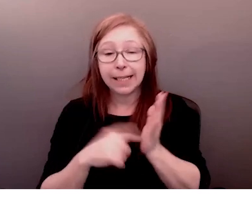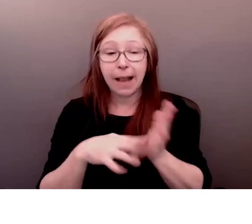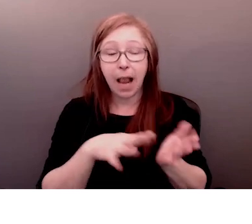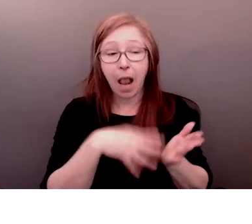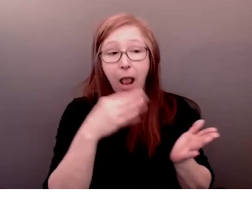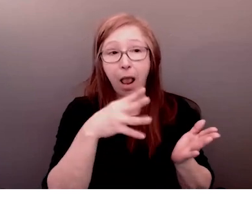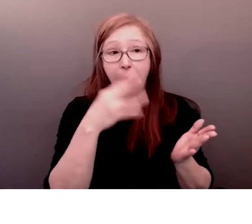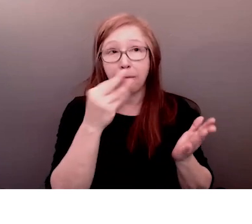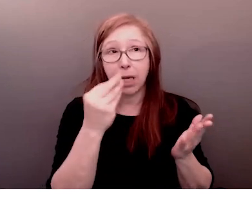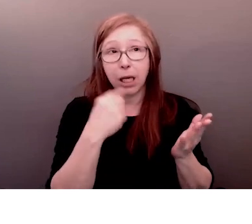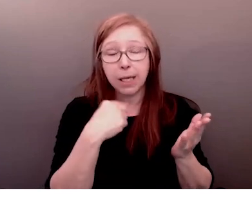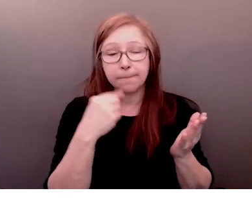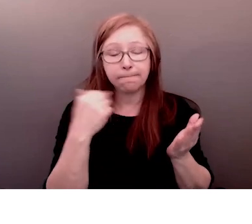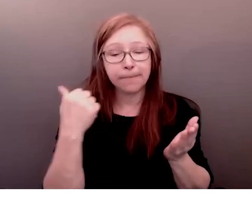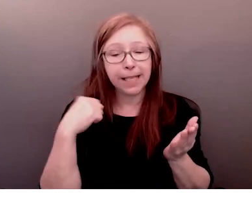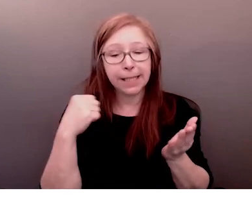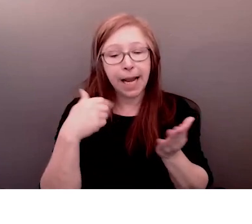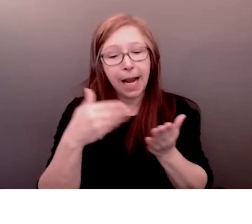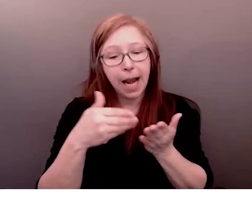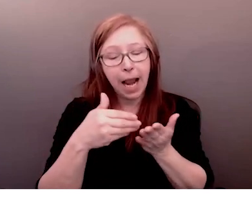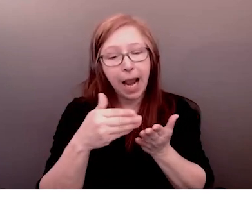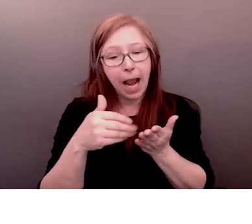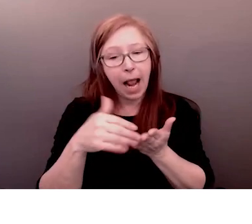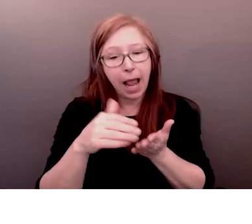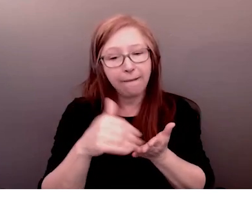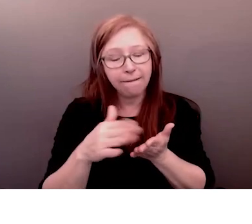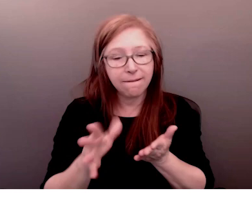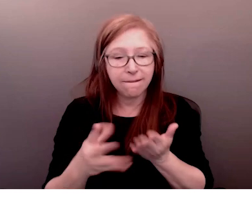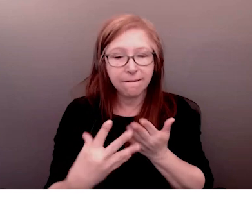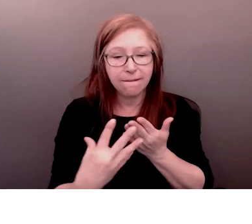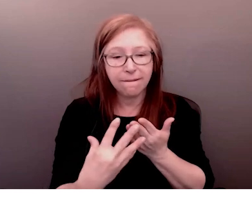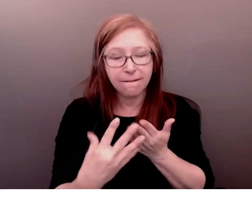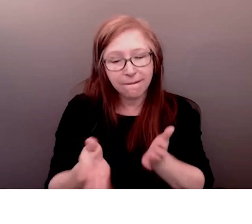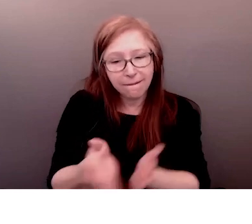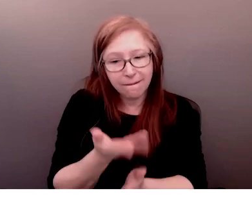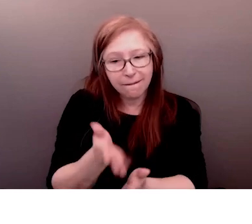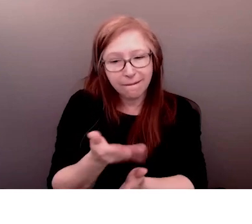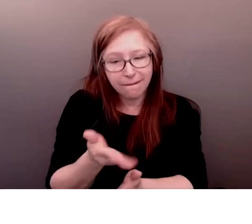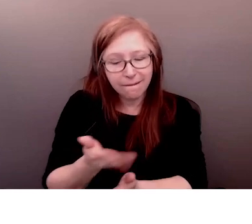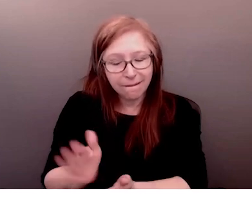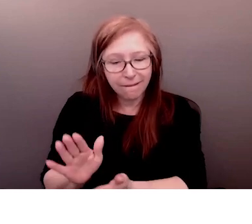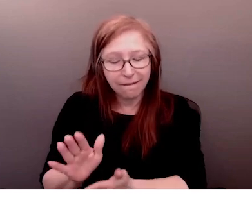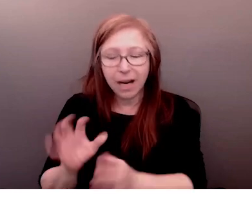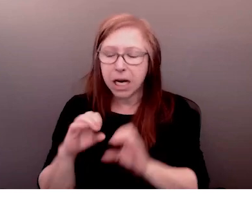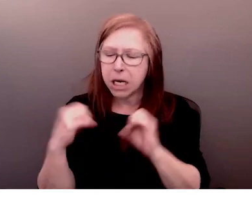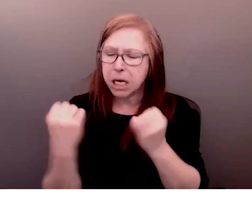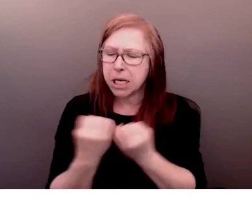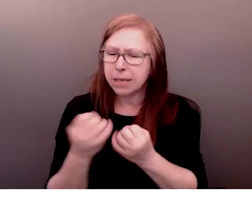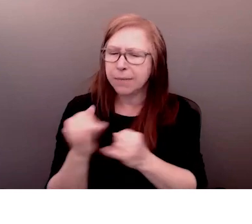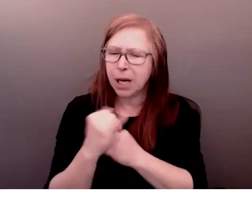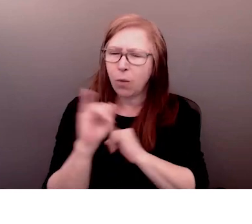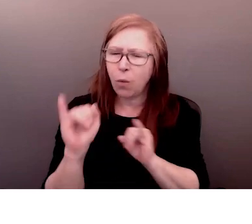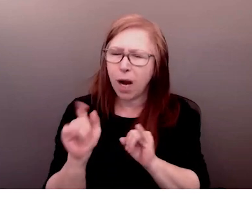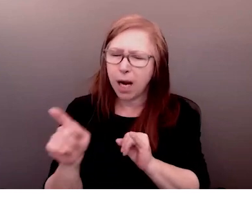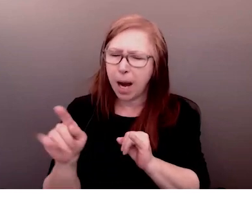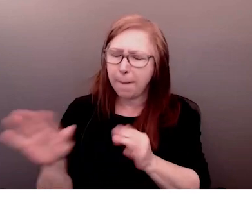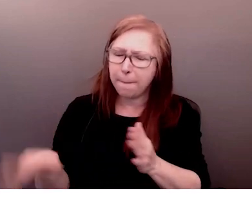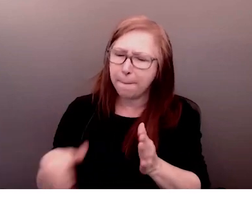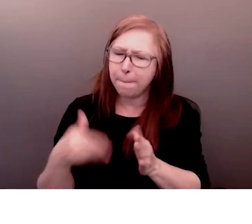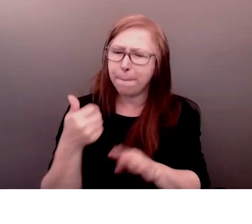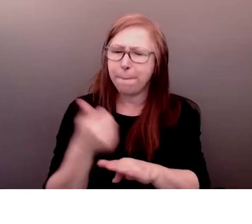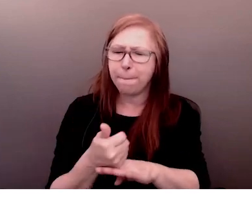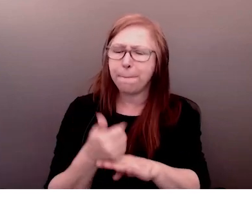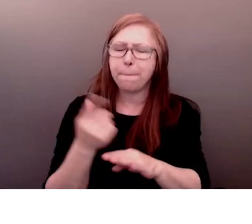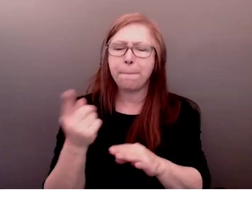leçons de Ed sans avoir l'autorisation de Ed et cela ne convient pas de publier